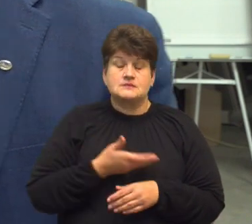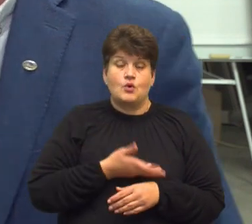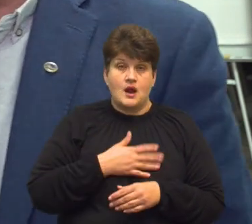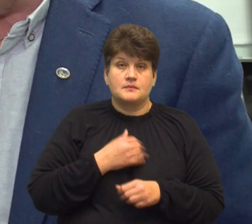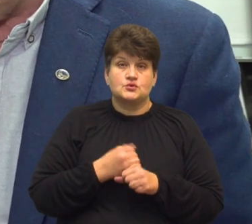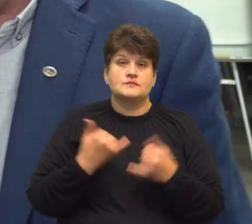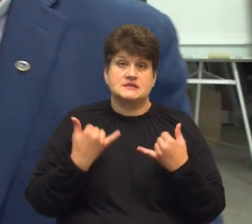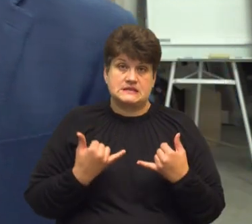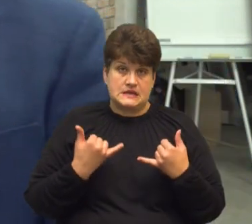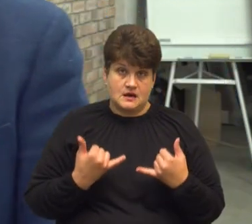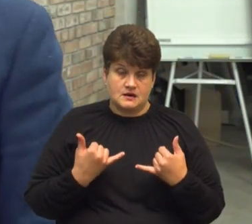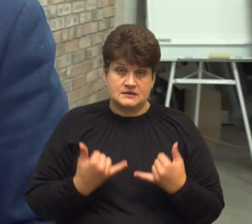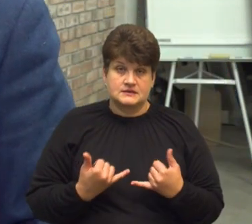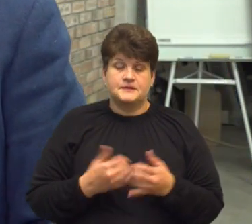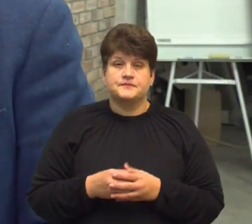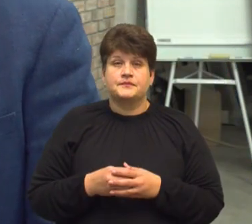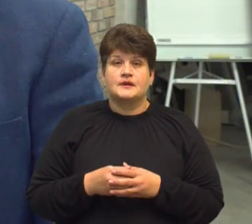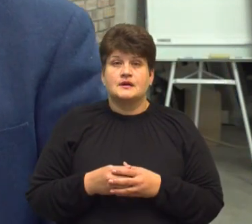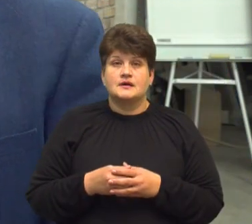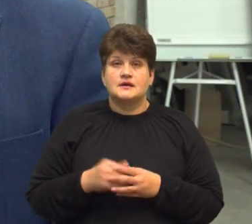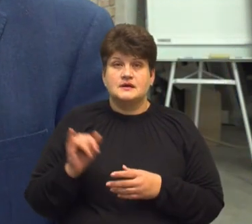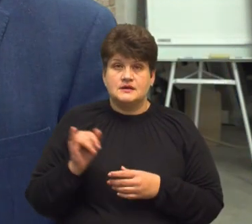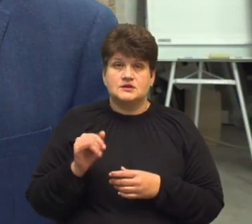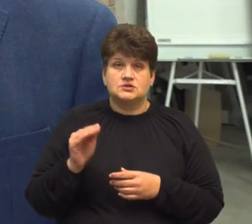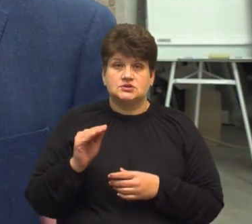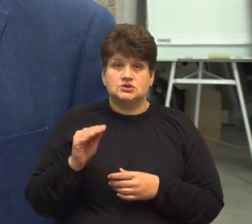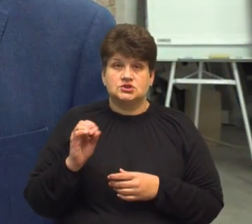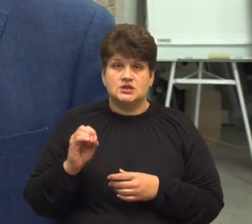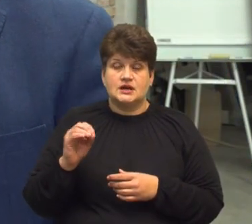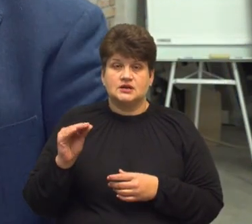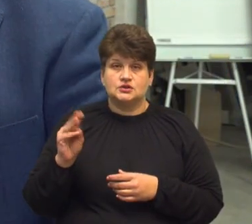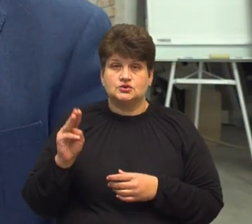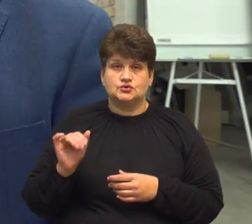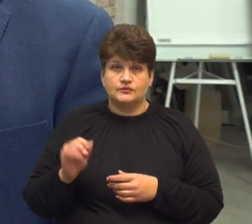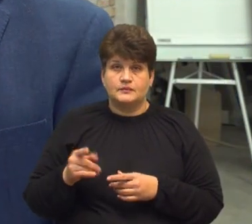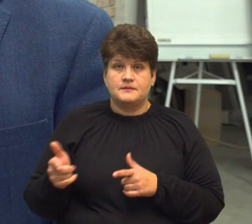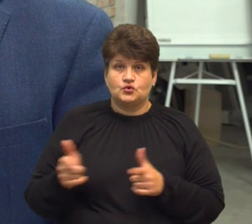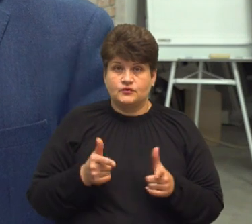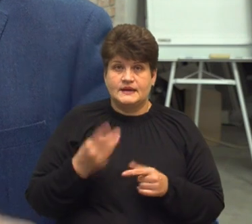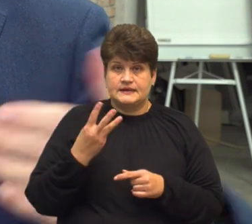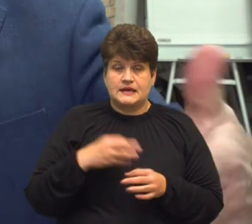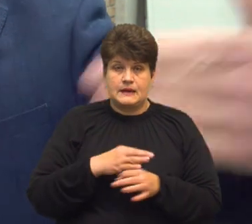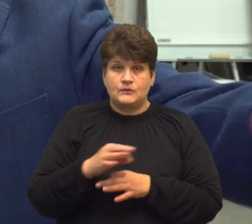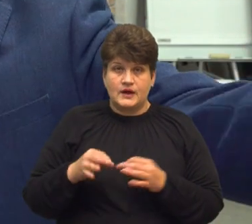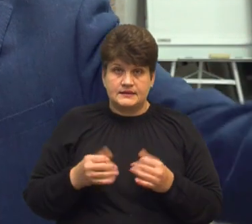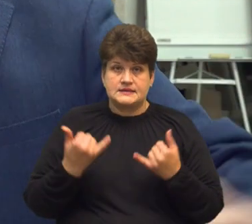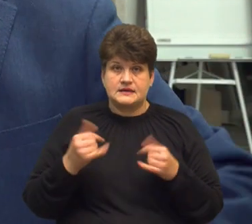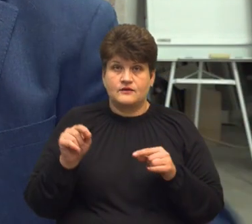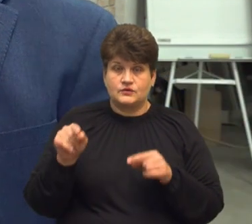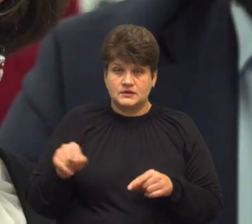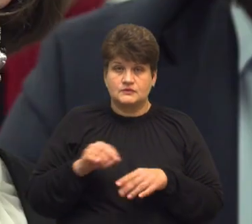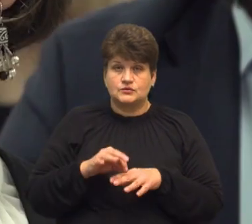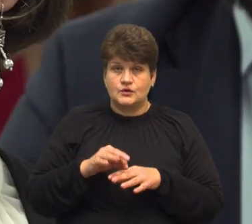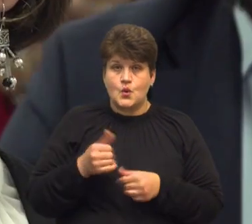зараз, з Краковим, з Біданським і з Жешовим. Ми підготували три проекти євро і зараз вони проходять